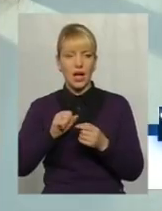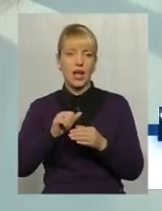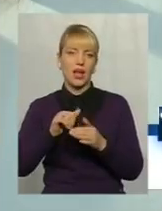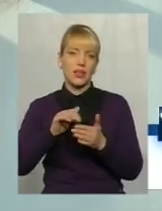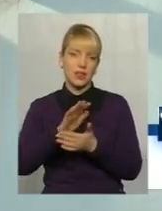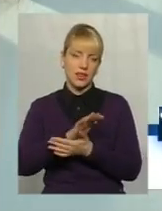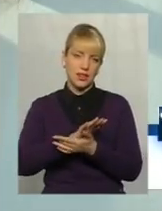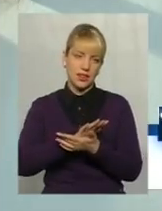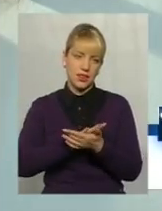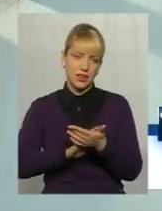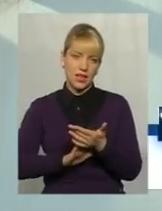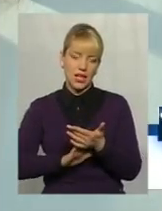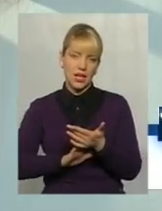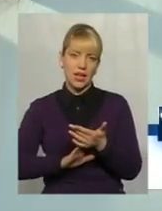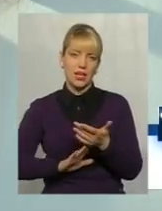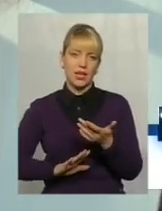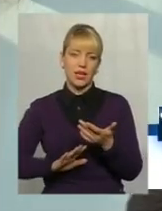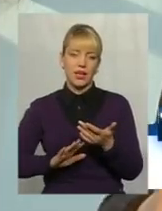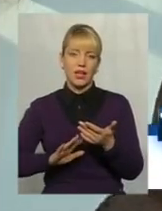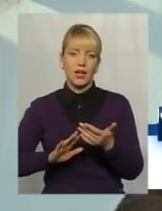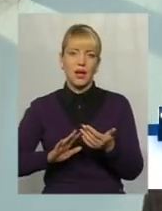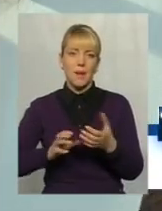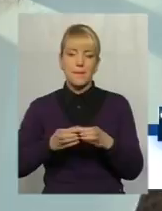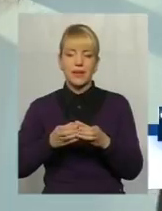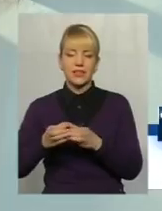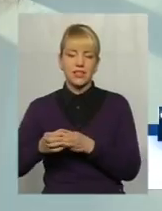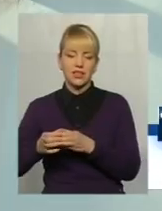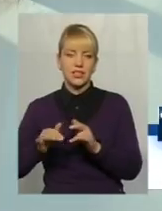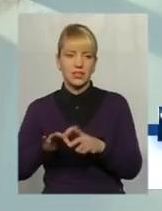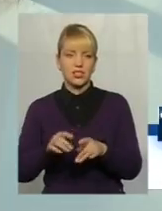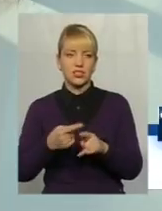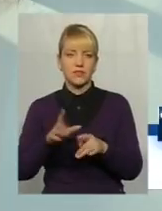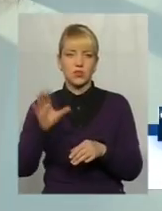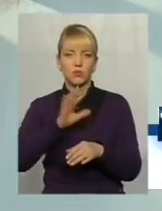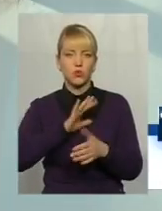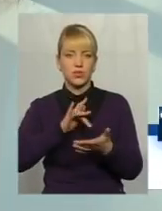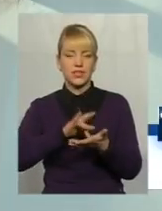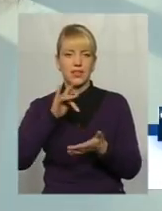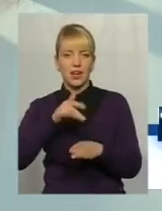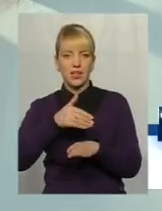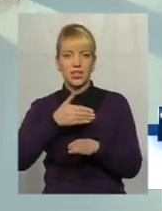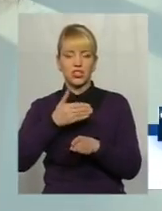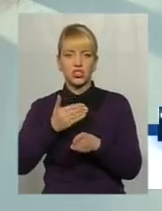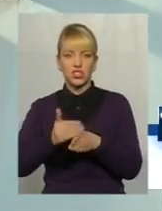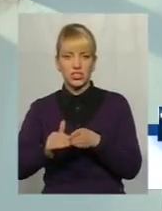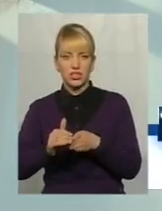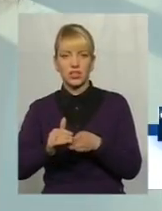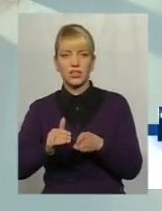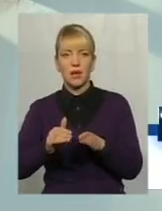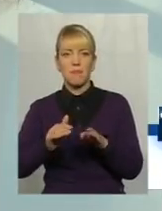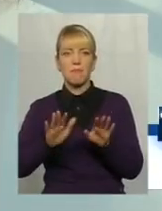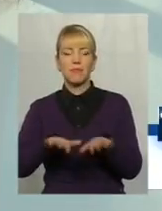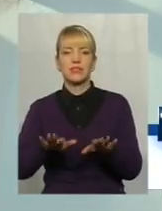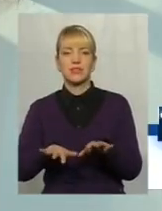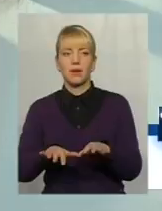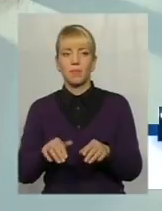партійні діячі – це центральна частина міста. В принципі, наша влада